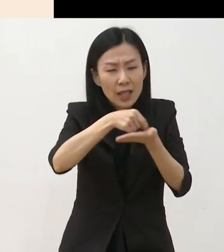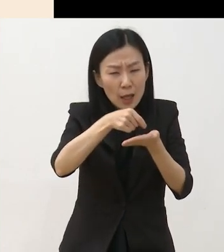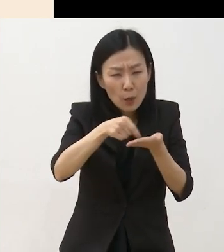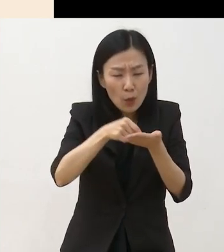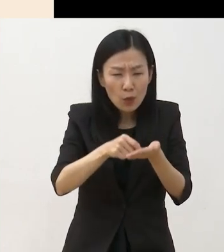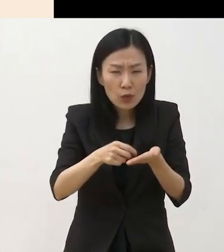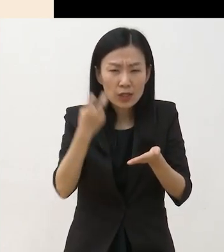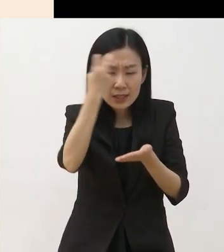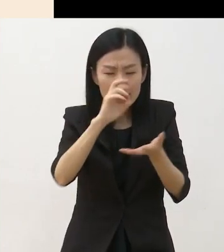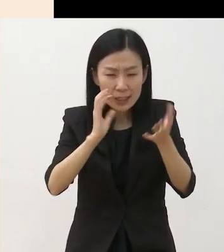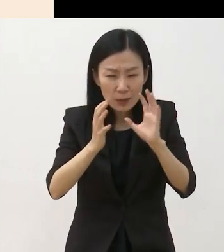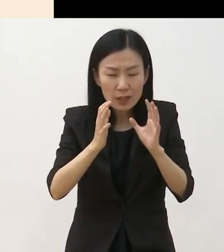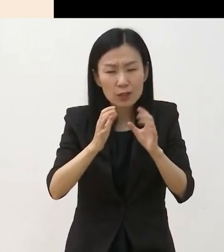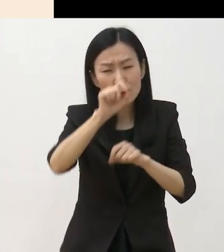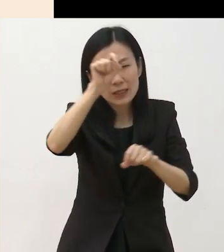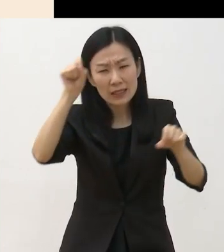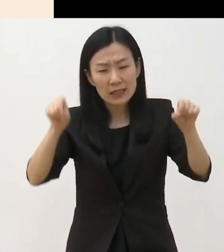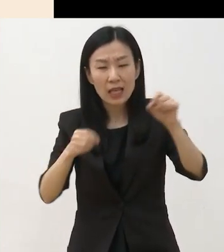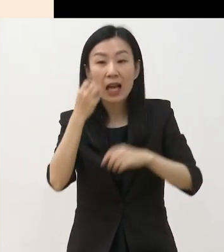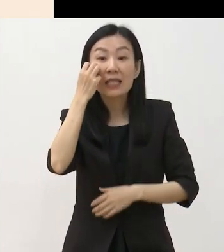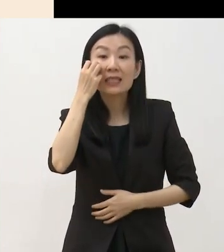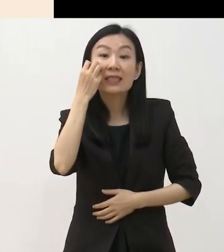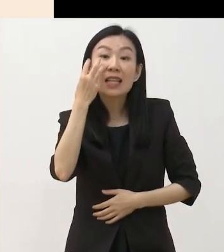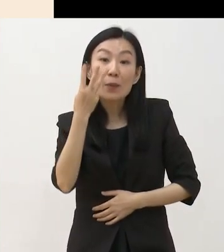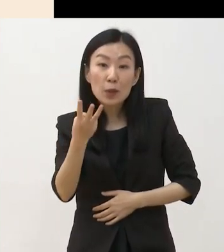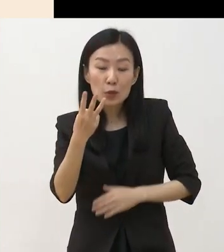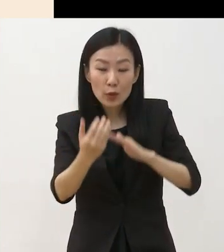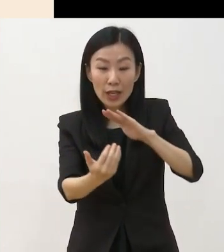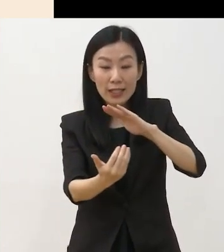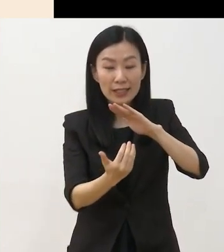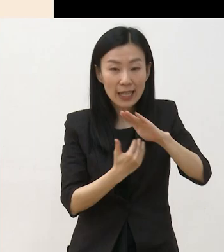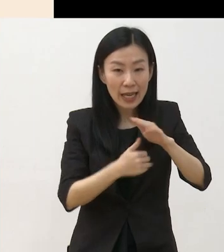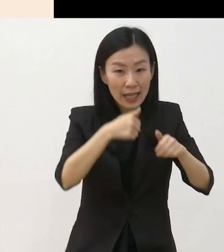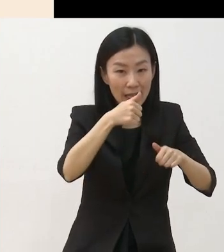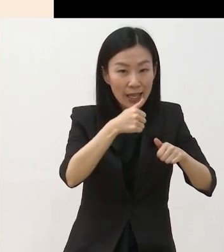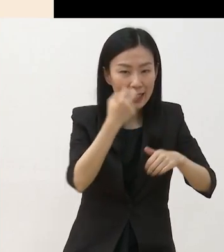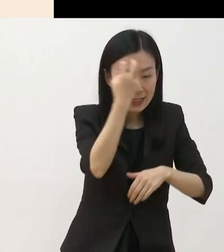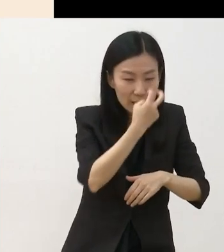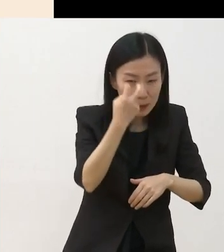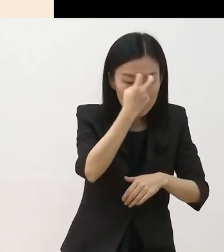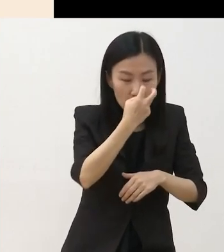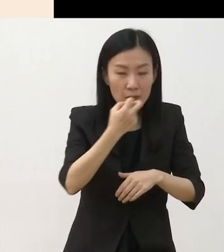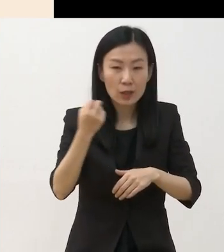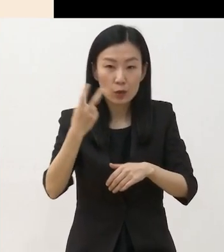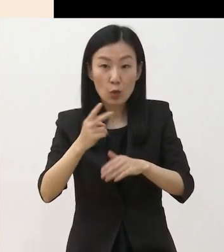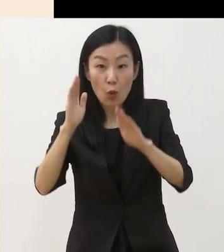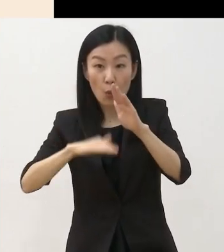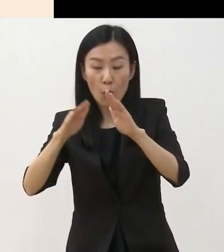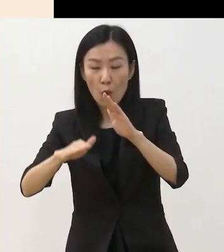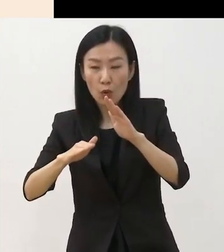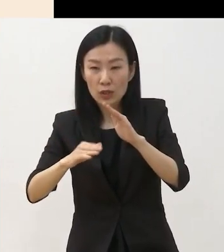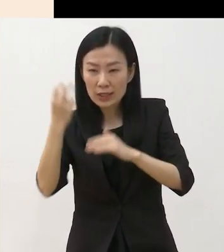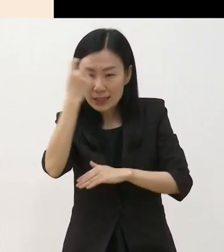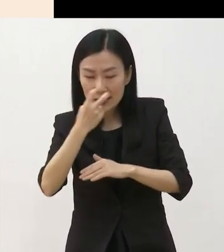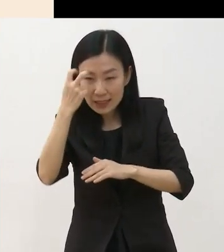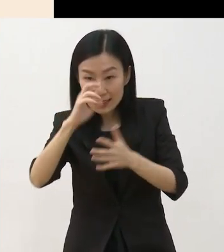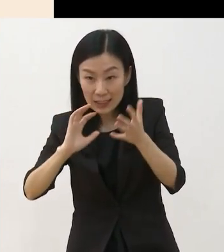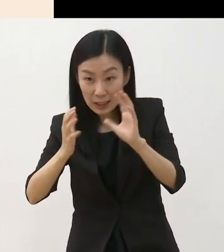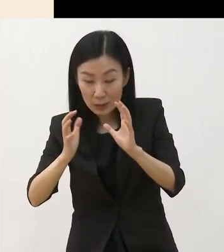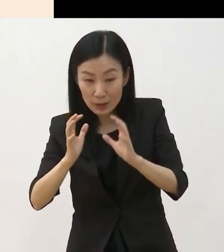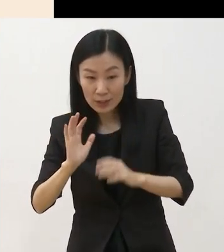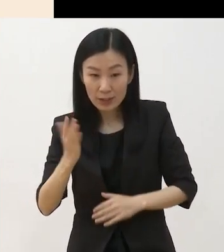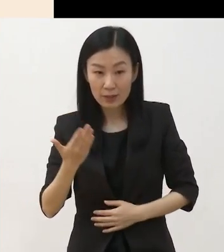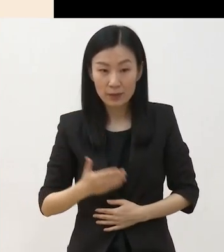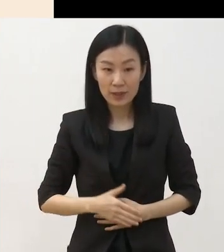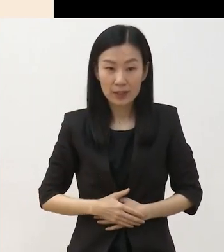장장 3개월에 걸쳐 가지고 예신과 본심으로 진행이 됩니다 창작 산실 사업 중에서 가장